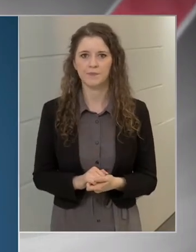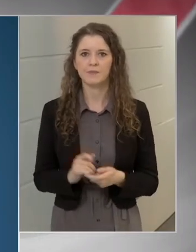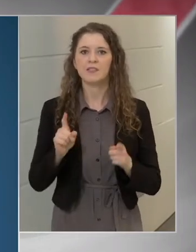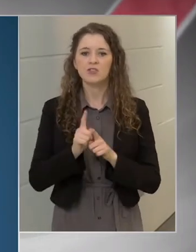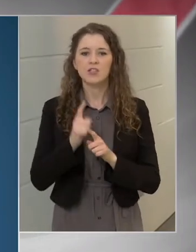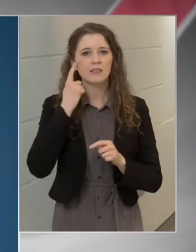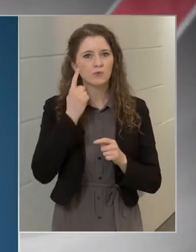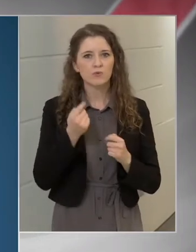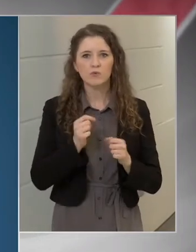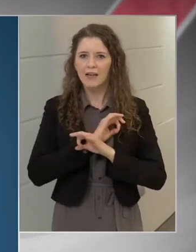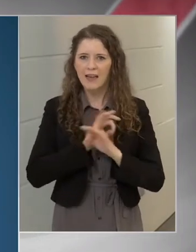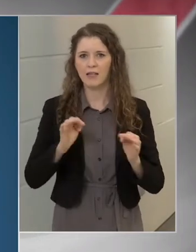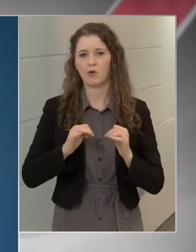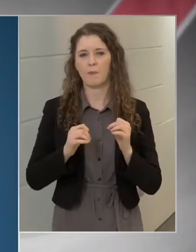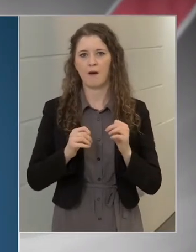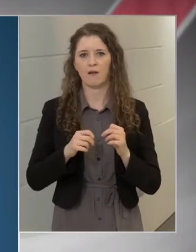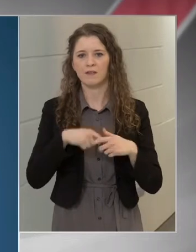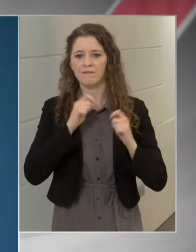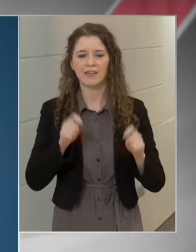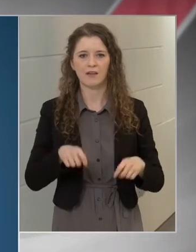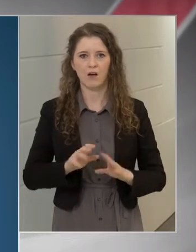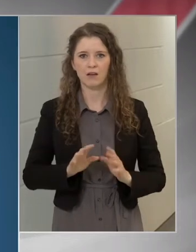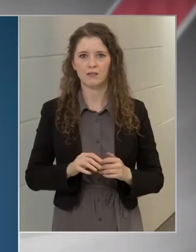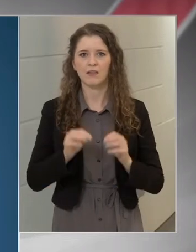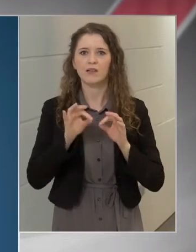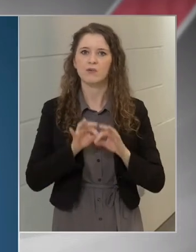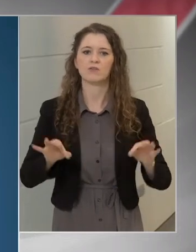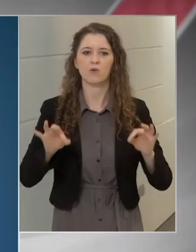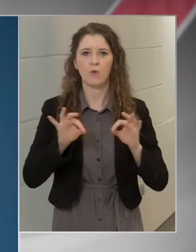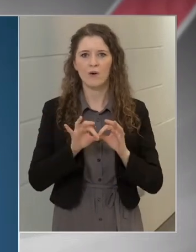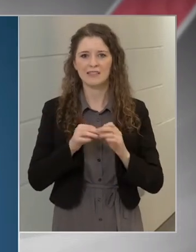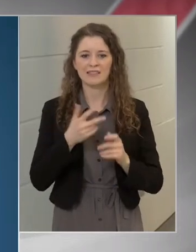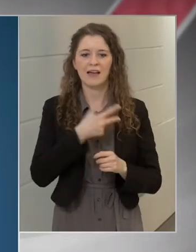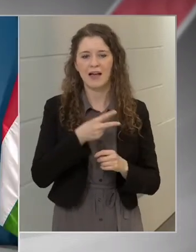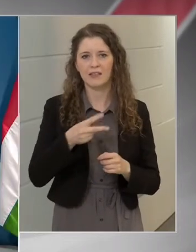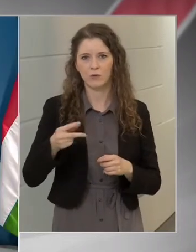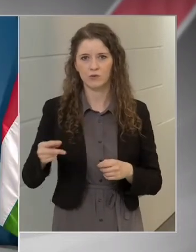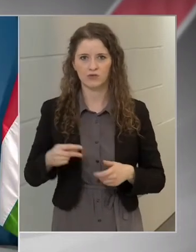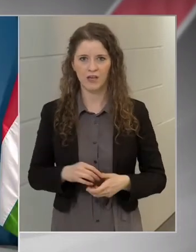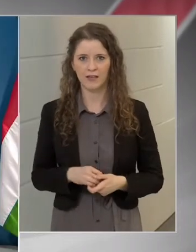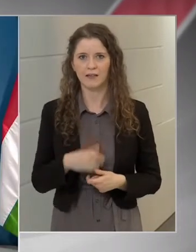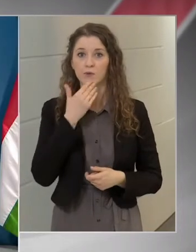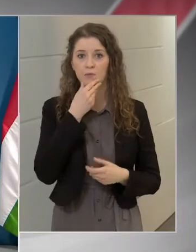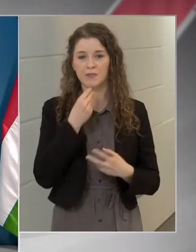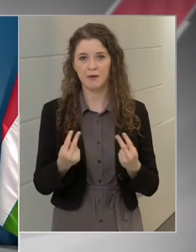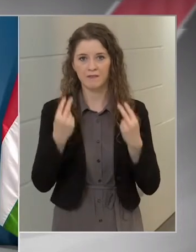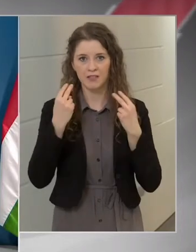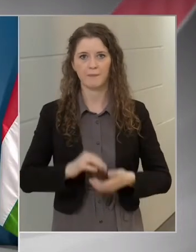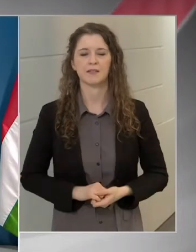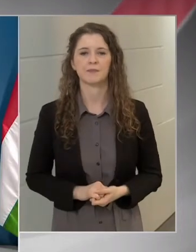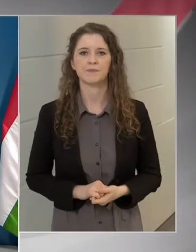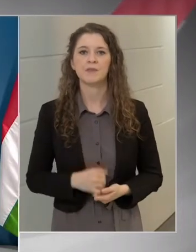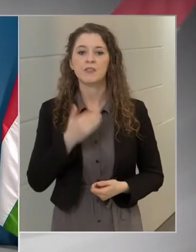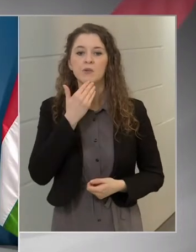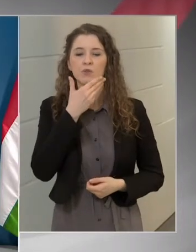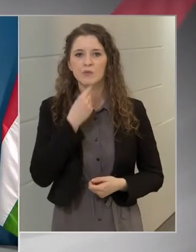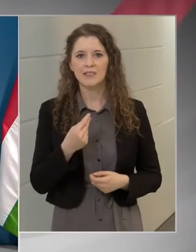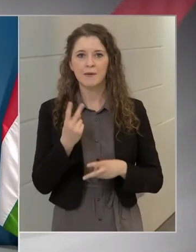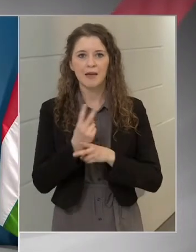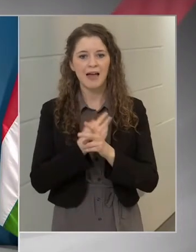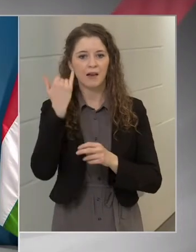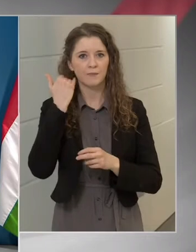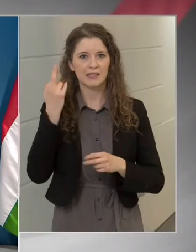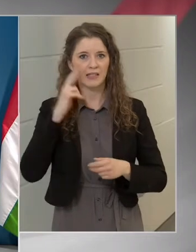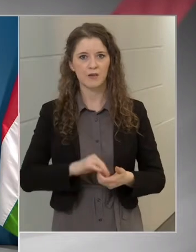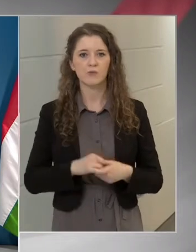tudjuk a legeredményesebben végrehajtani az ország átoltottságát. Köszönöm a figyelmet. Köszönjük szépen, államtitkár úr!